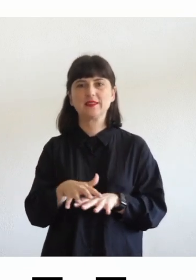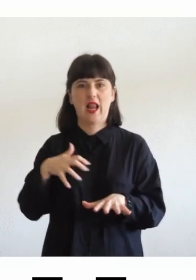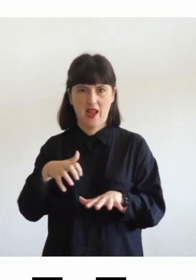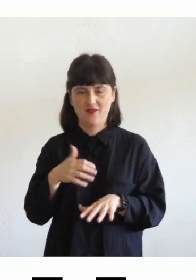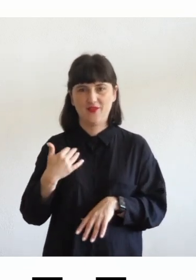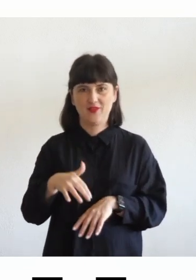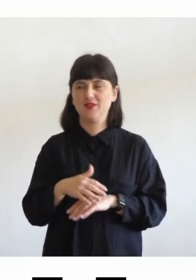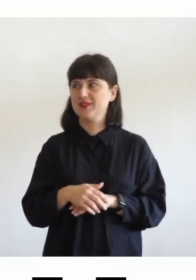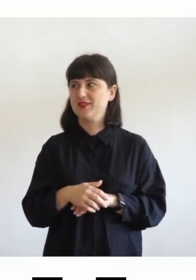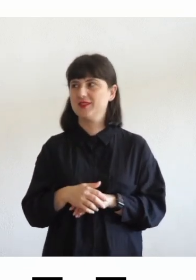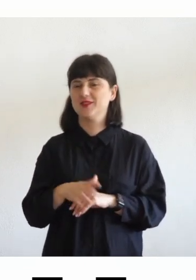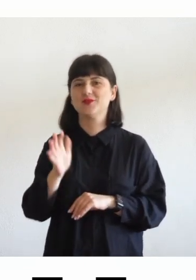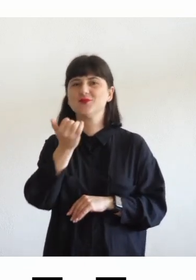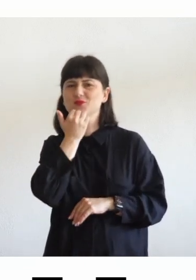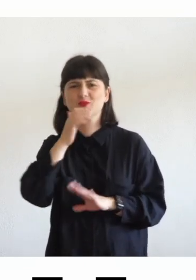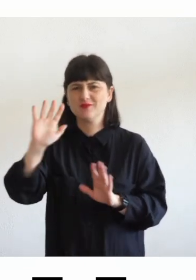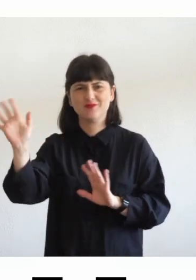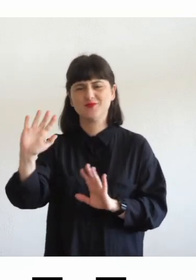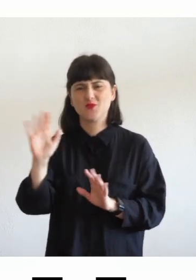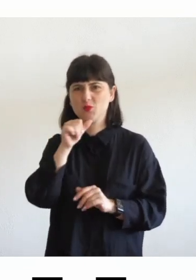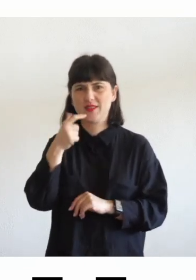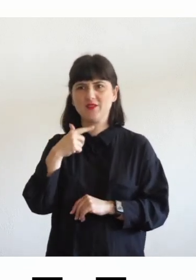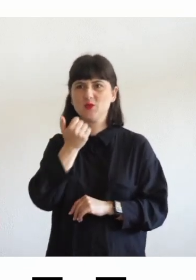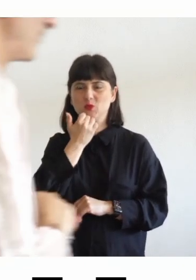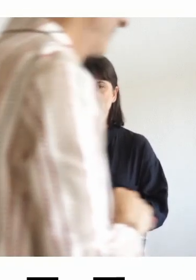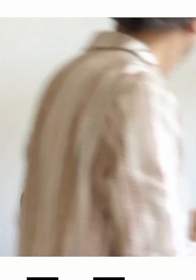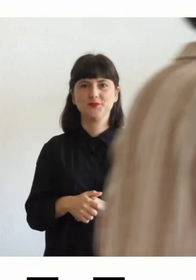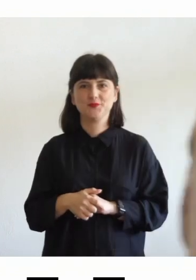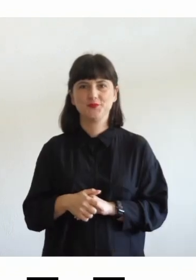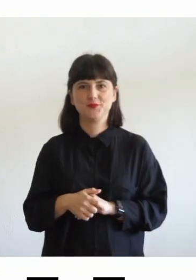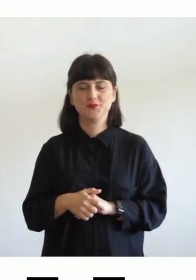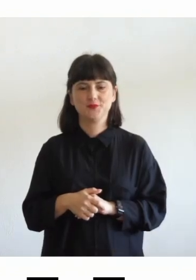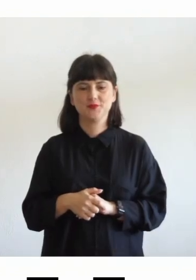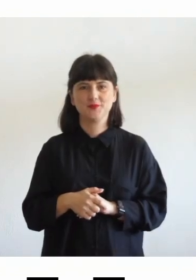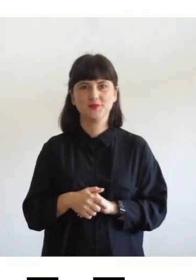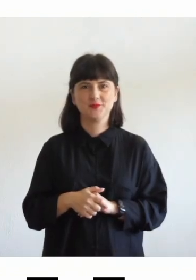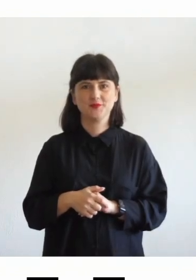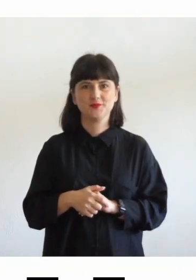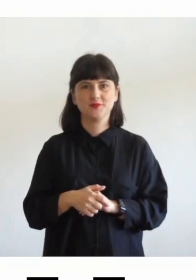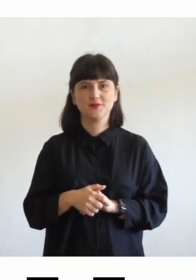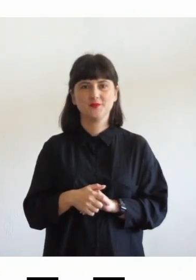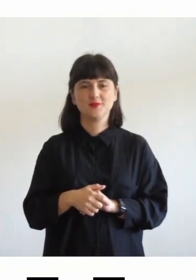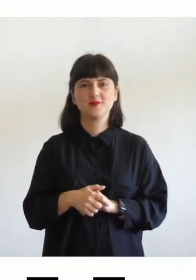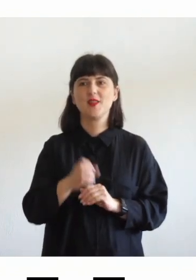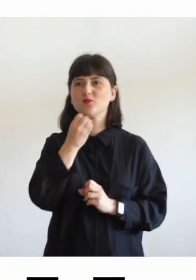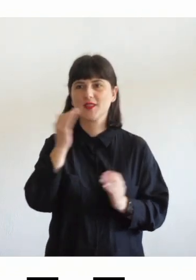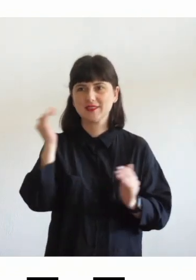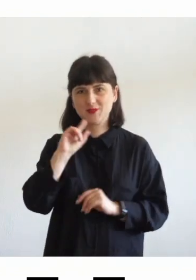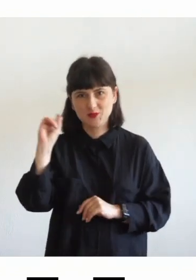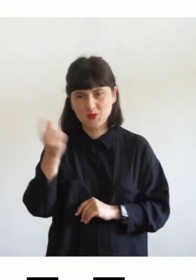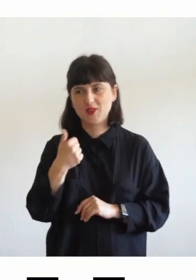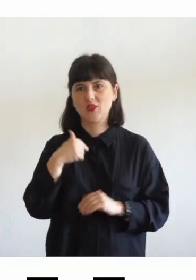tranquilla non te ne ecco non me ne cura buonasera a tutti io stasera vi volevo